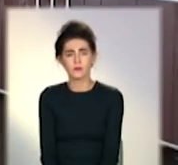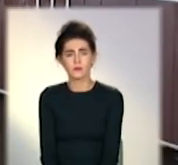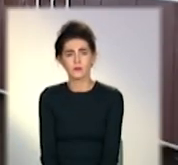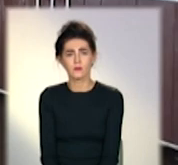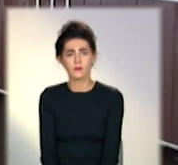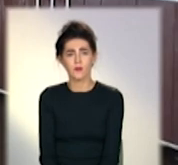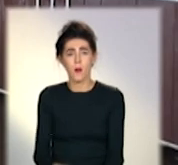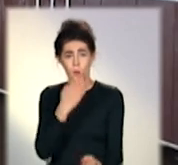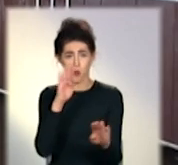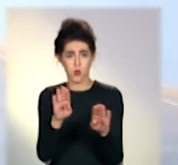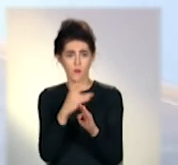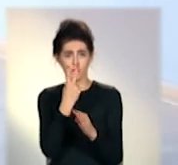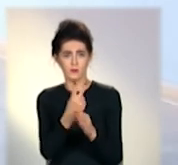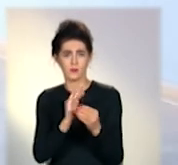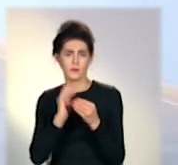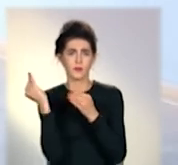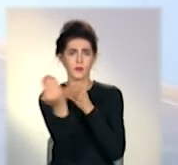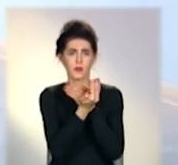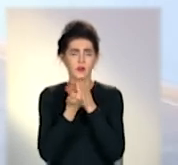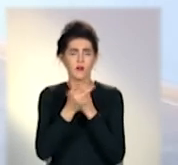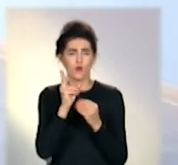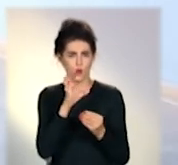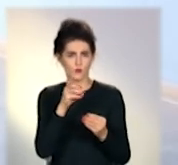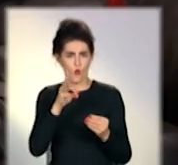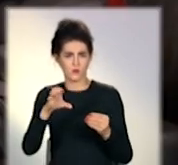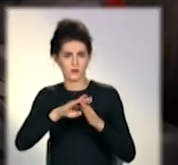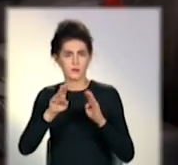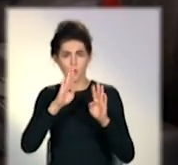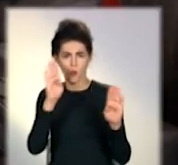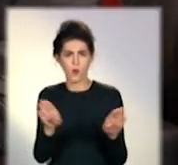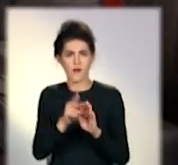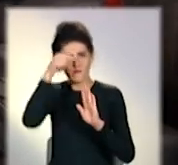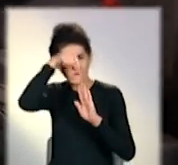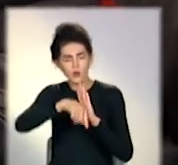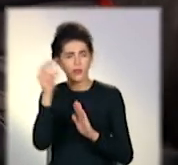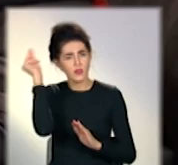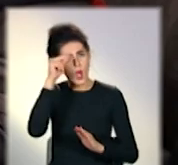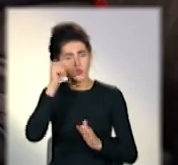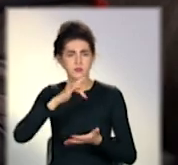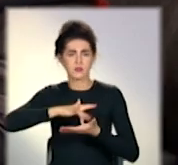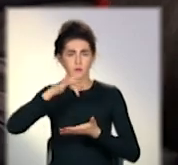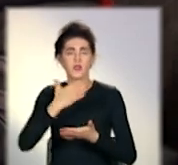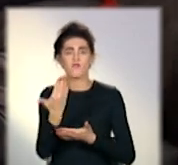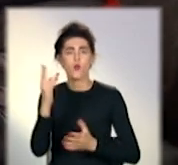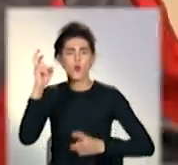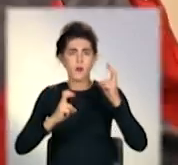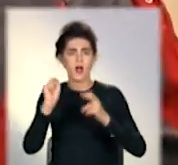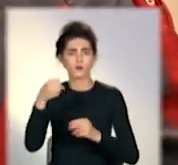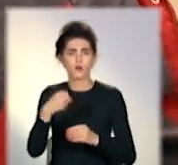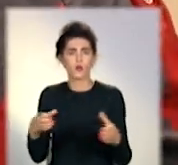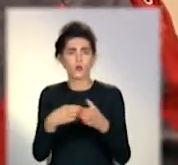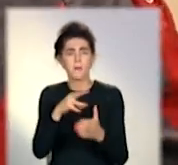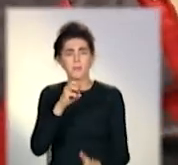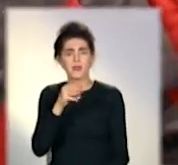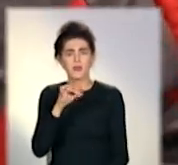Зовні схожий на макет космічного шатлу, а насправді цілий навчальний центр. На комбінаті «Азовсталь» групи «Метінвест»